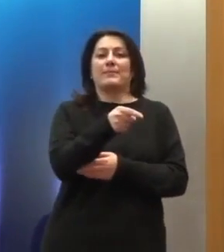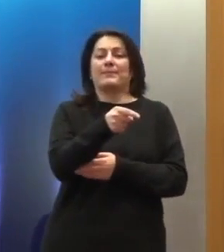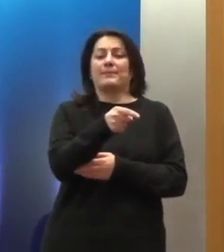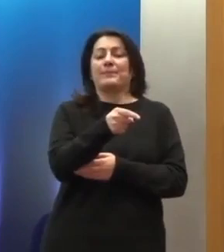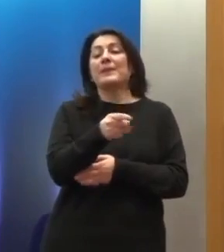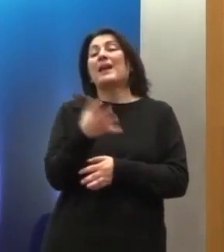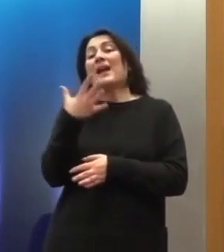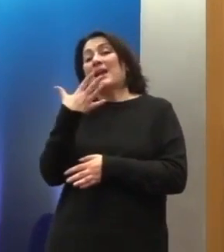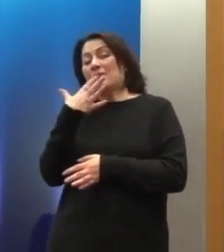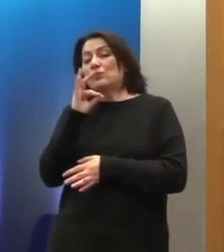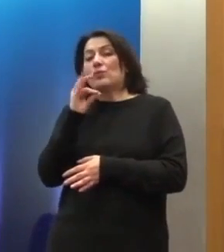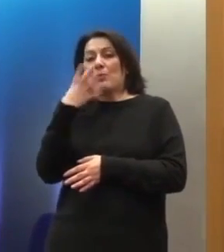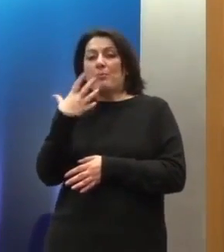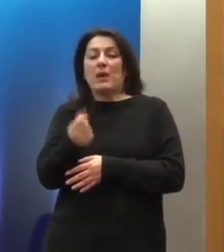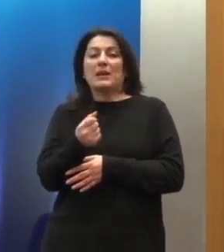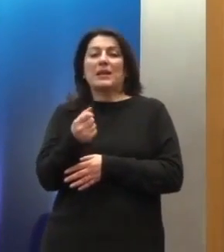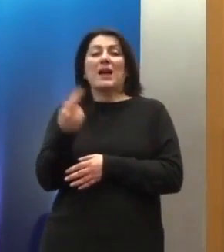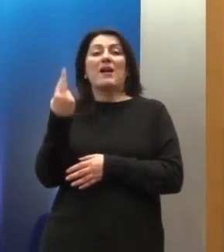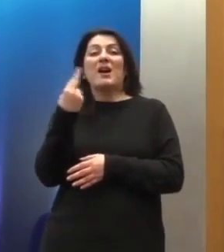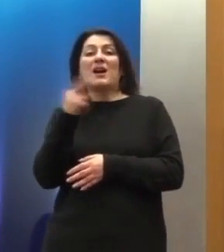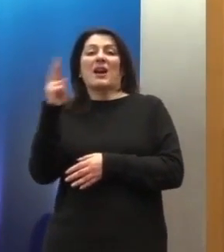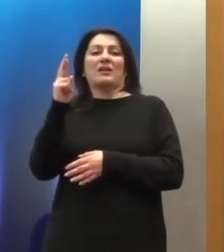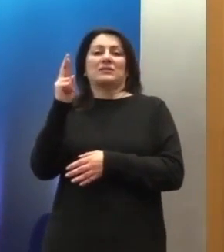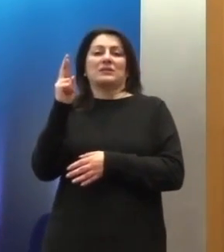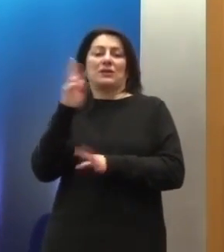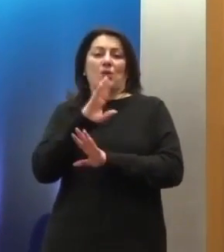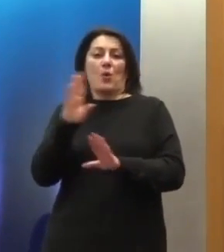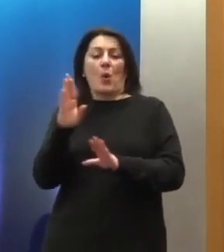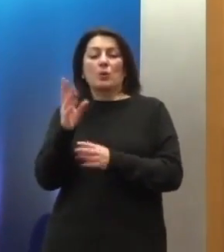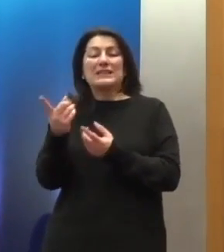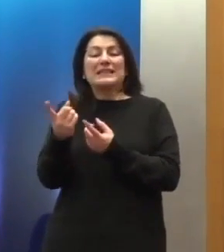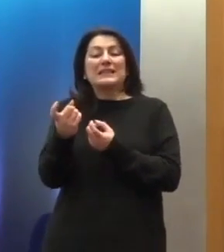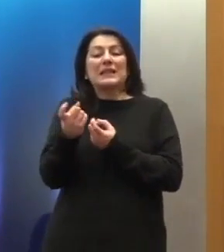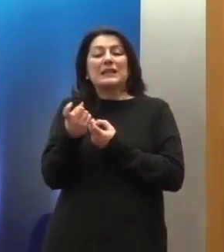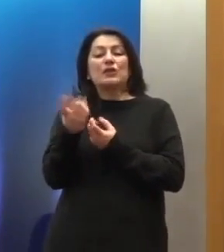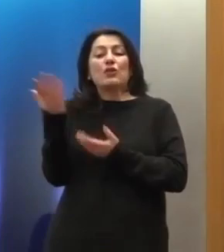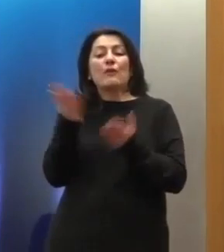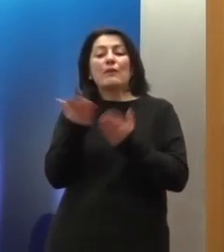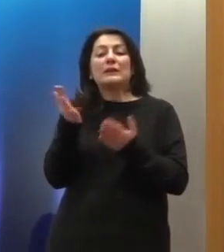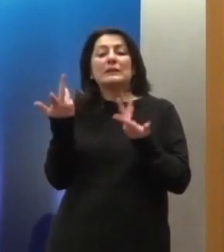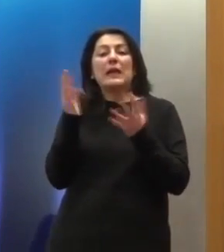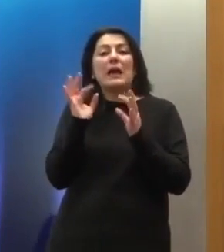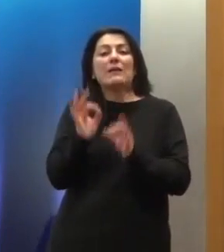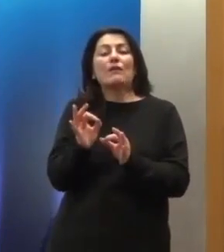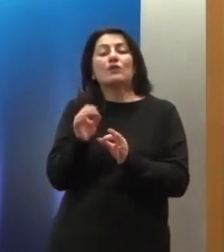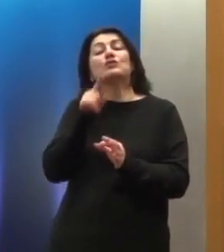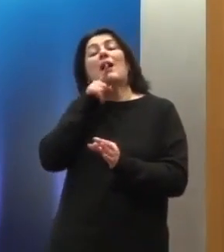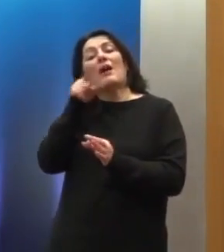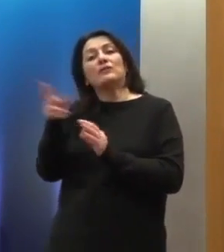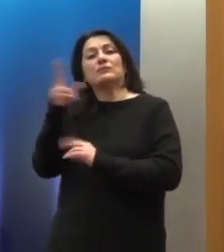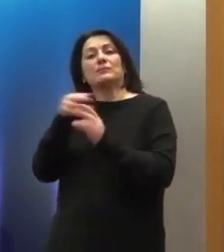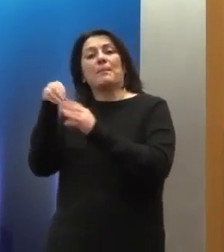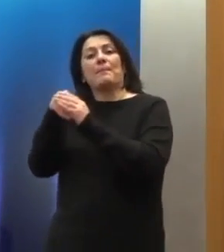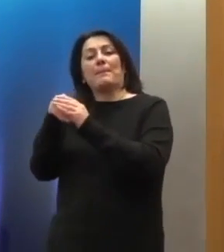ελέγχου του ρατσιστικού κινήτρου της βίας ήταν ένα από τα βασικά θέματα που έρχεσε το δικαστήριο.